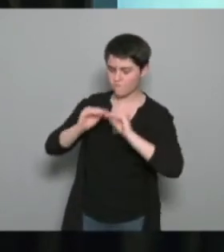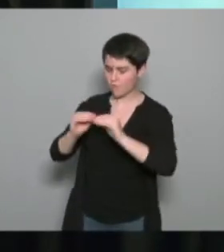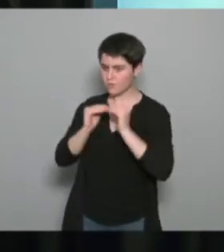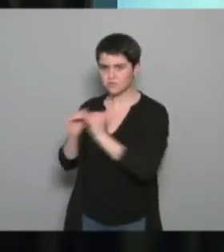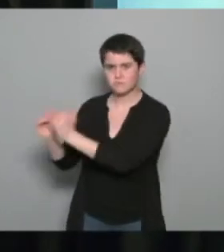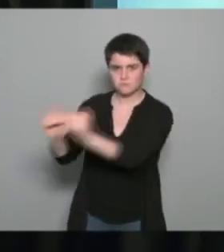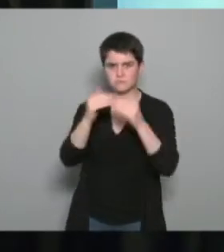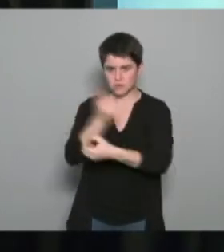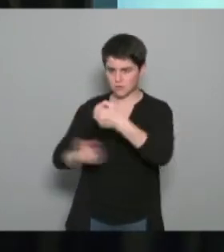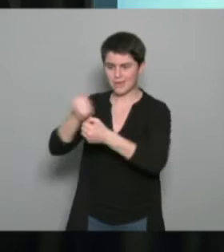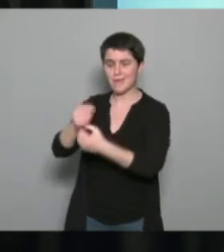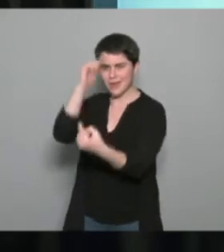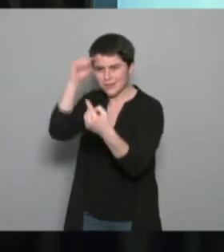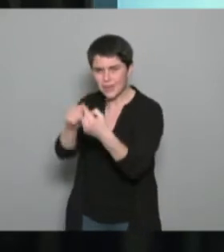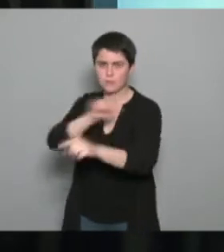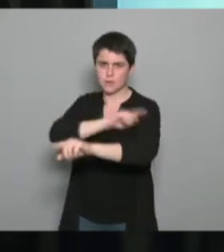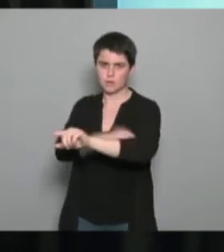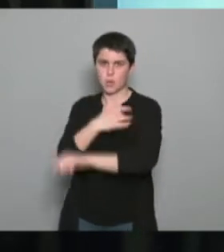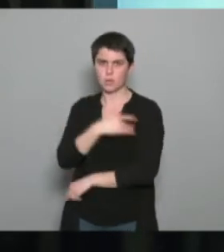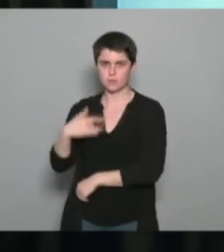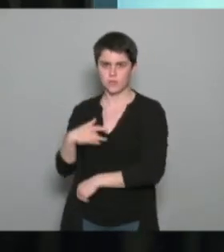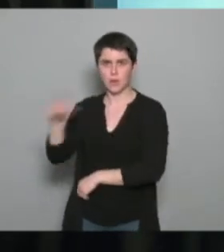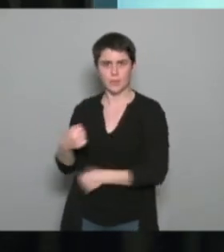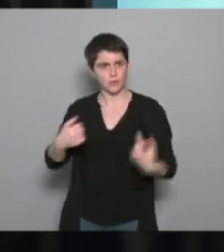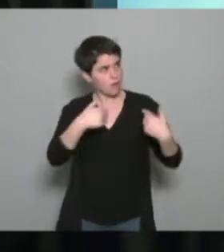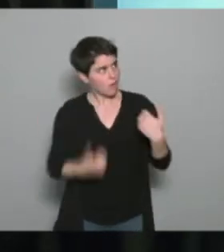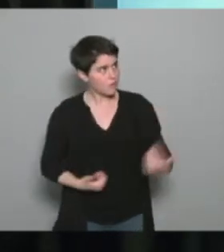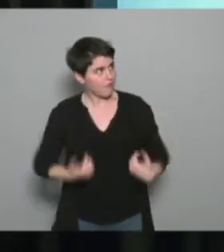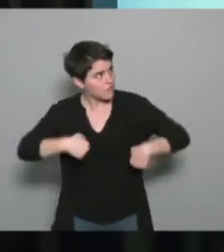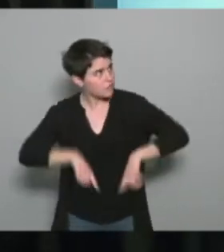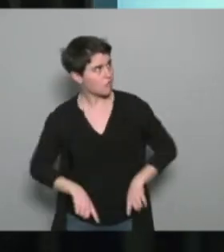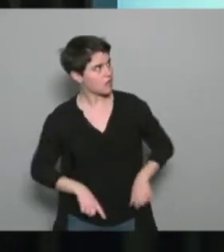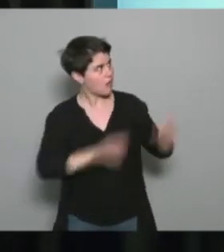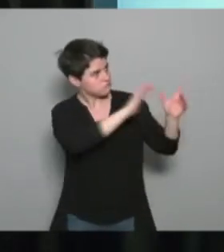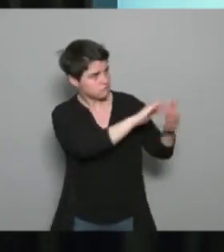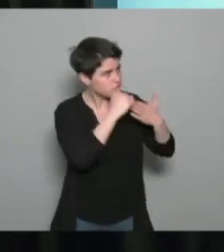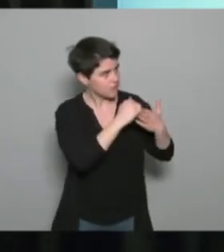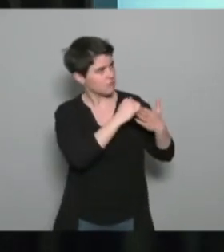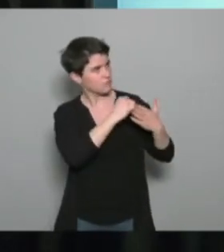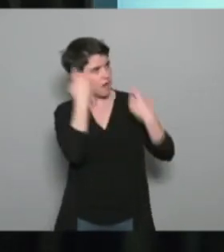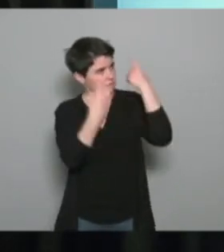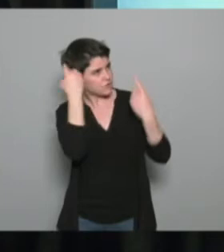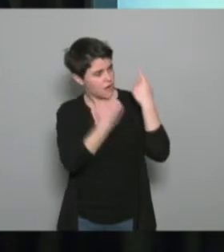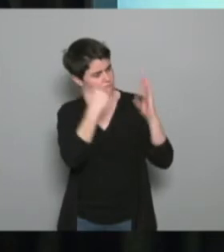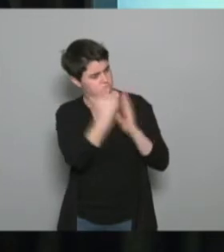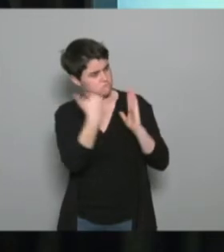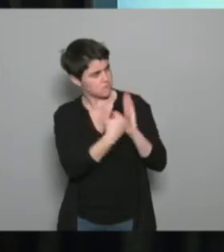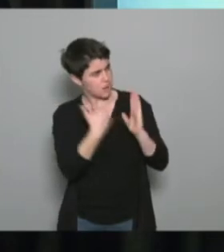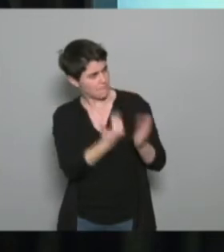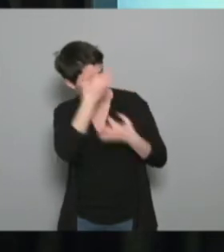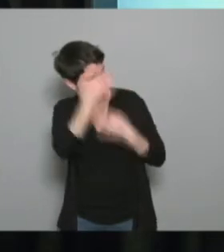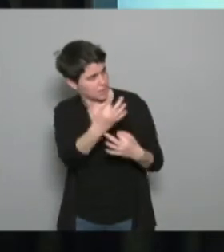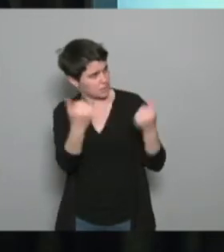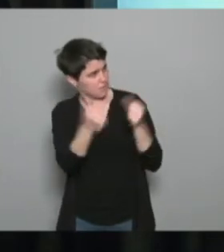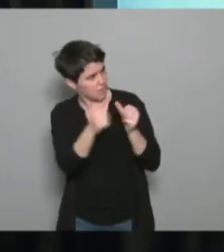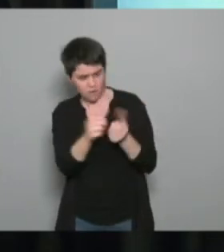du sport santé donc à définir avec les services de l'Etat pour définir les axes précis sur lesquels on doit assurer la formation de nos éducateurs pour